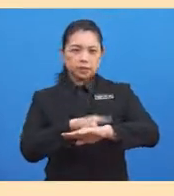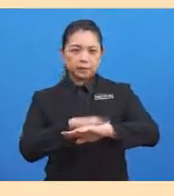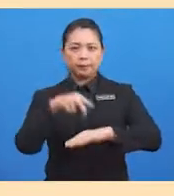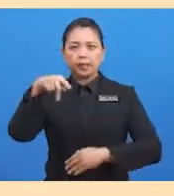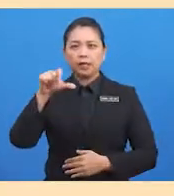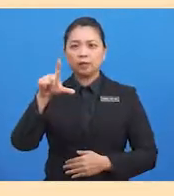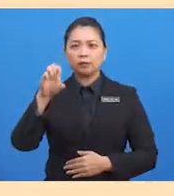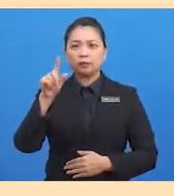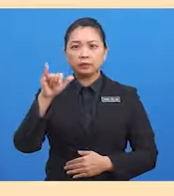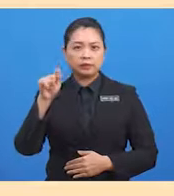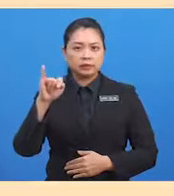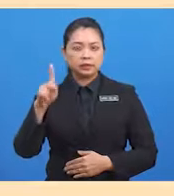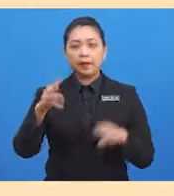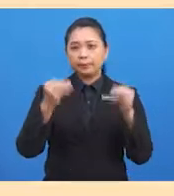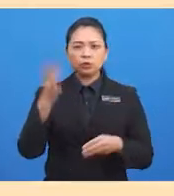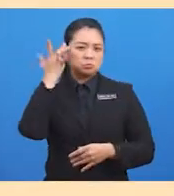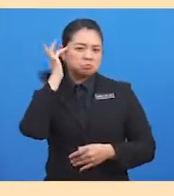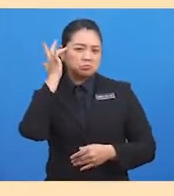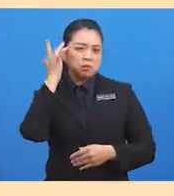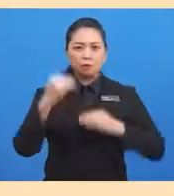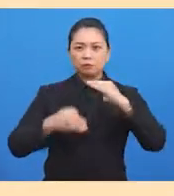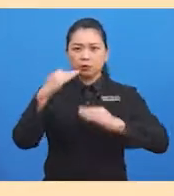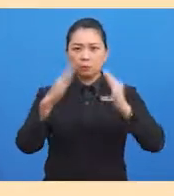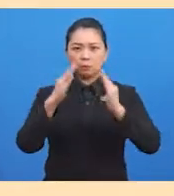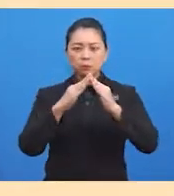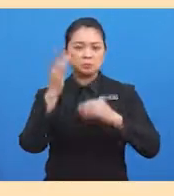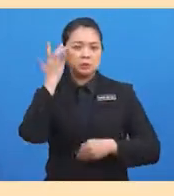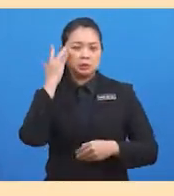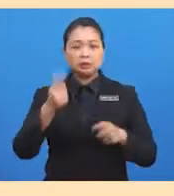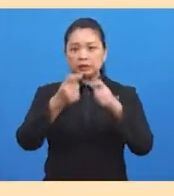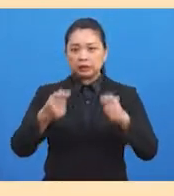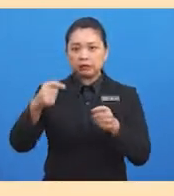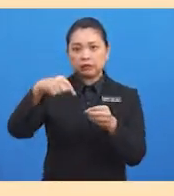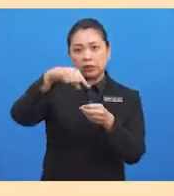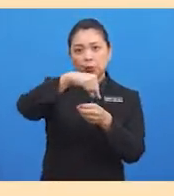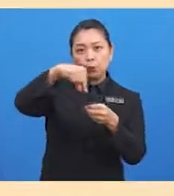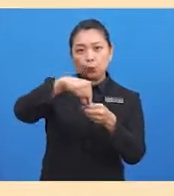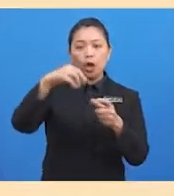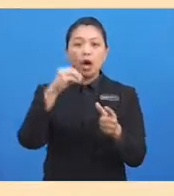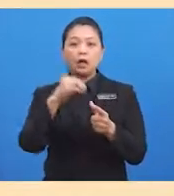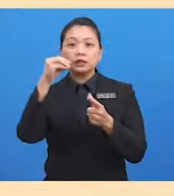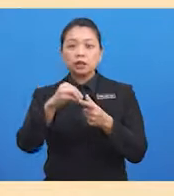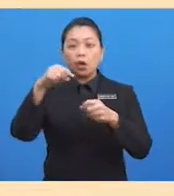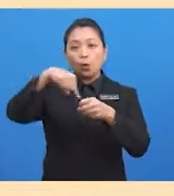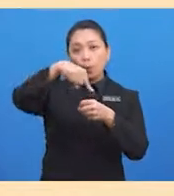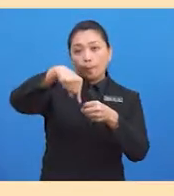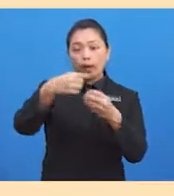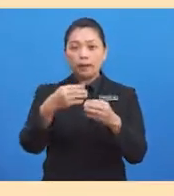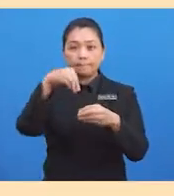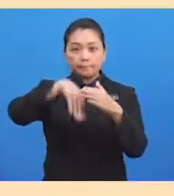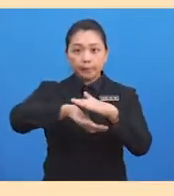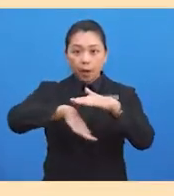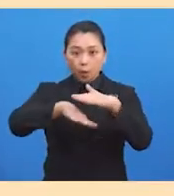Manusia Zaman Paleolitik tinggal di gua ataupun lubang bawah tanah. Mereka juga berlindung di bawah pokok.